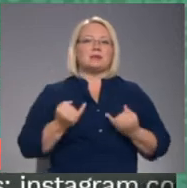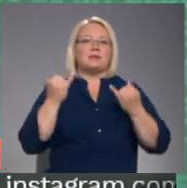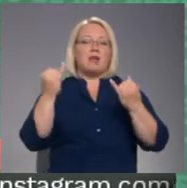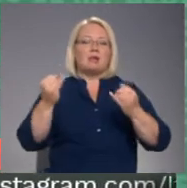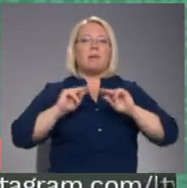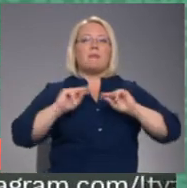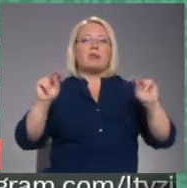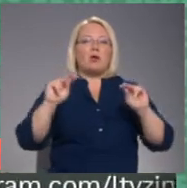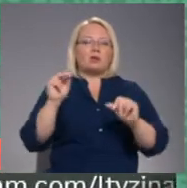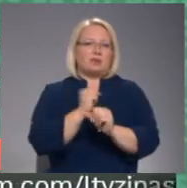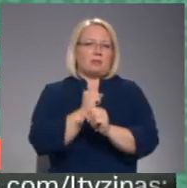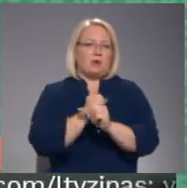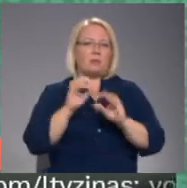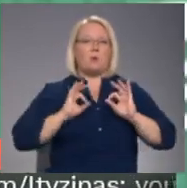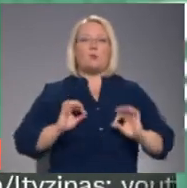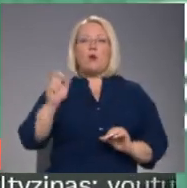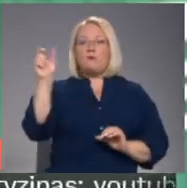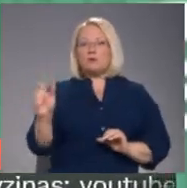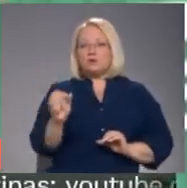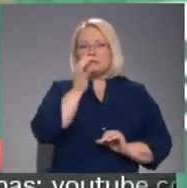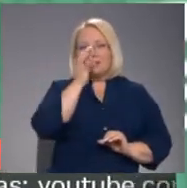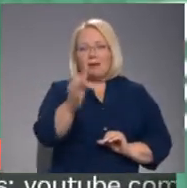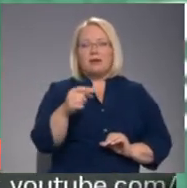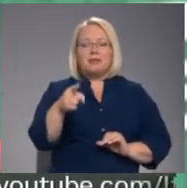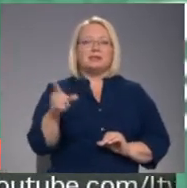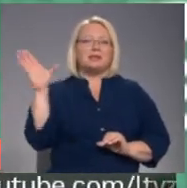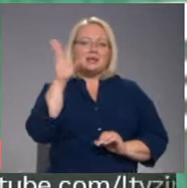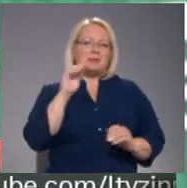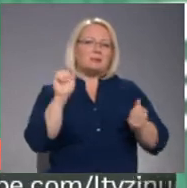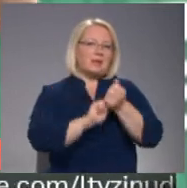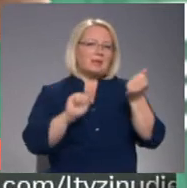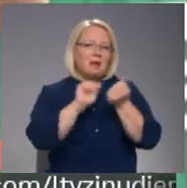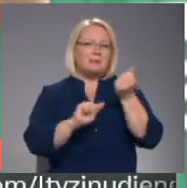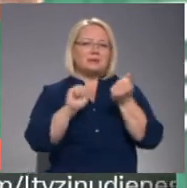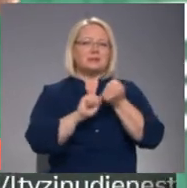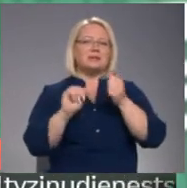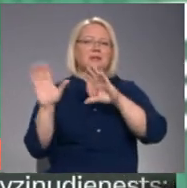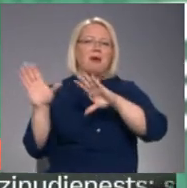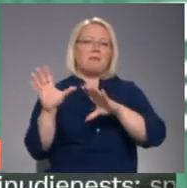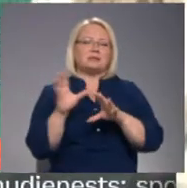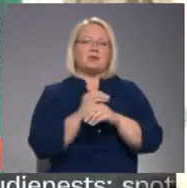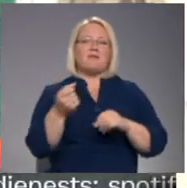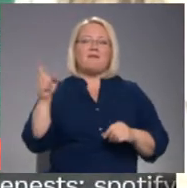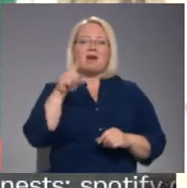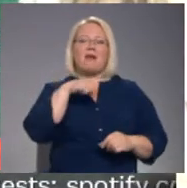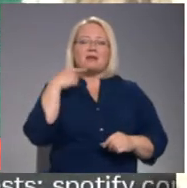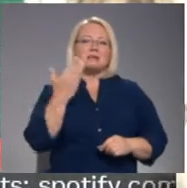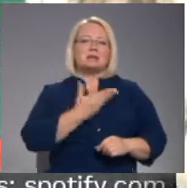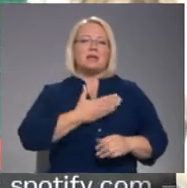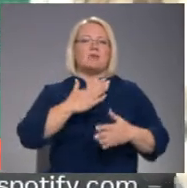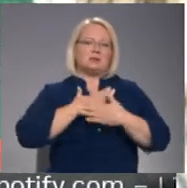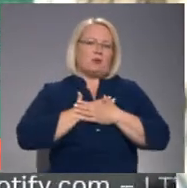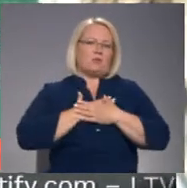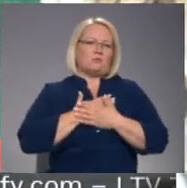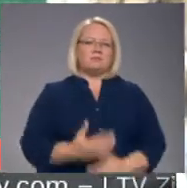pedagoģiskajam darbam. Profesors apgalvo, ka iespējams tas ar laiku dabiski samazināsies, jo vairāk gribas dzīvot sev. Zana